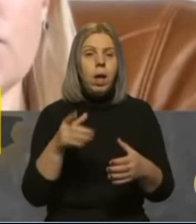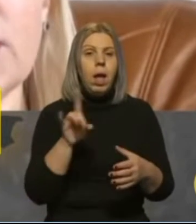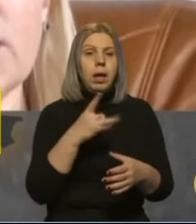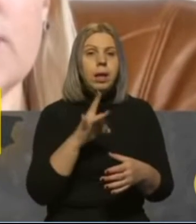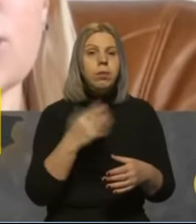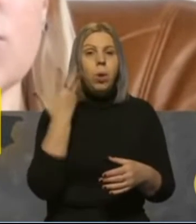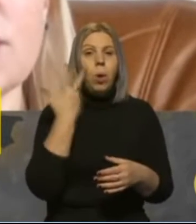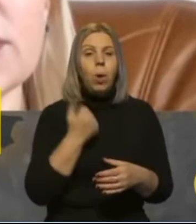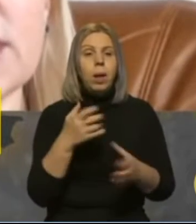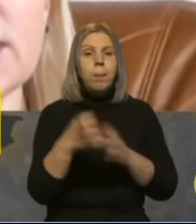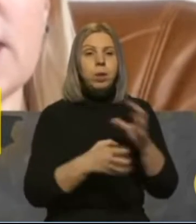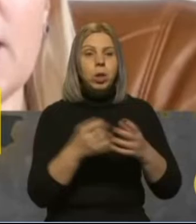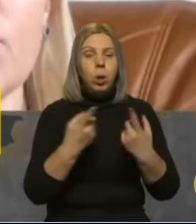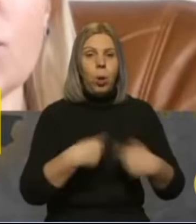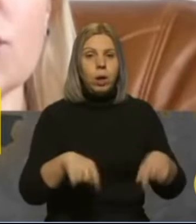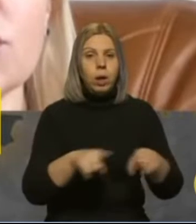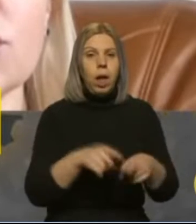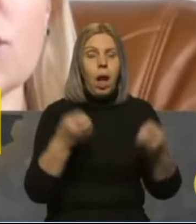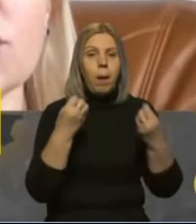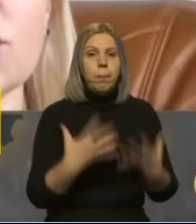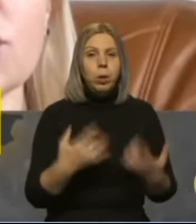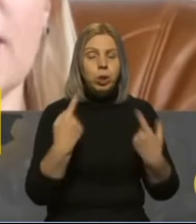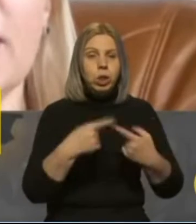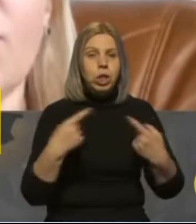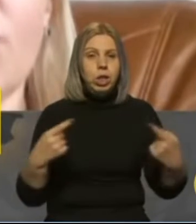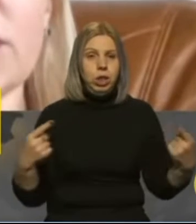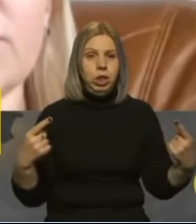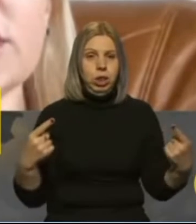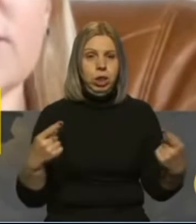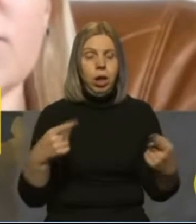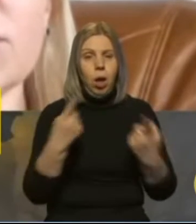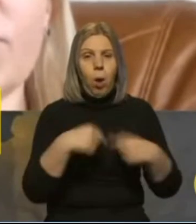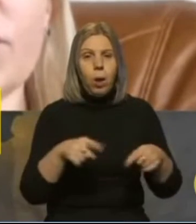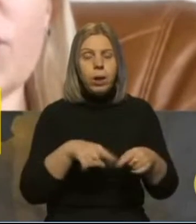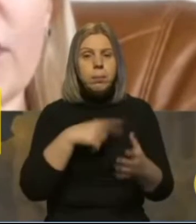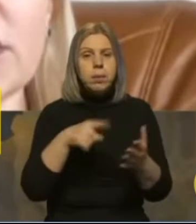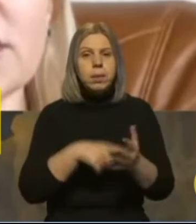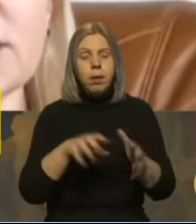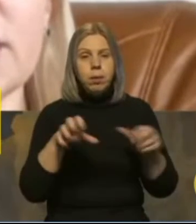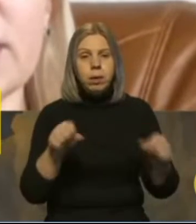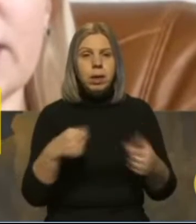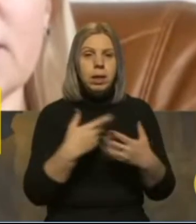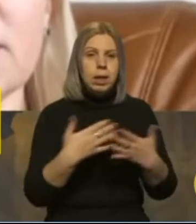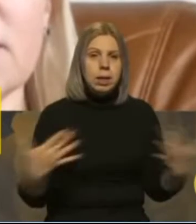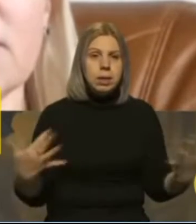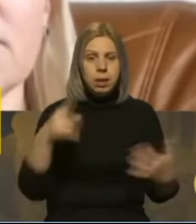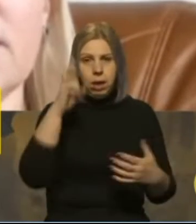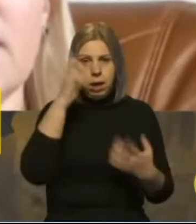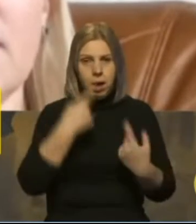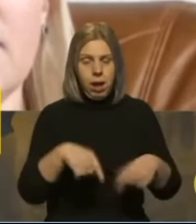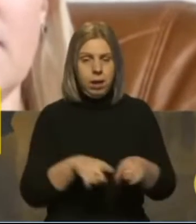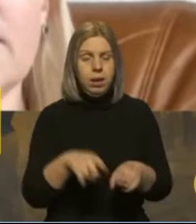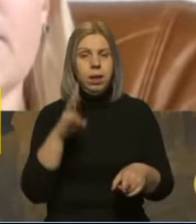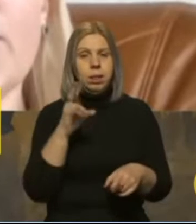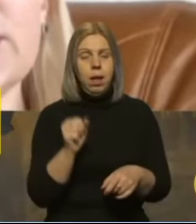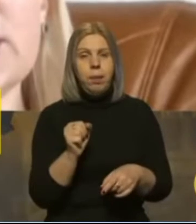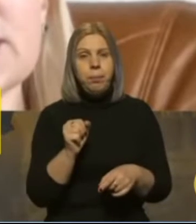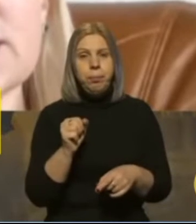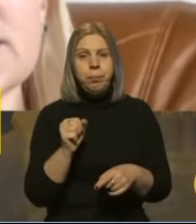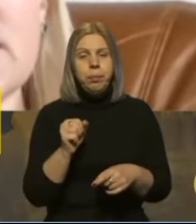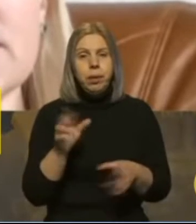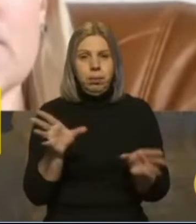-рівному, коли не міжнародні організації, а просто інші органи місцевого самоврядування з різних країн на